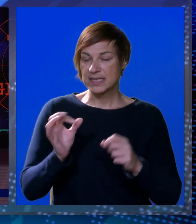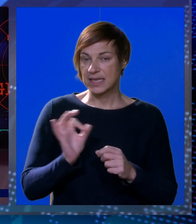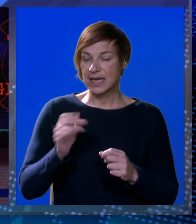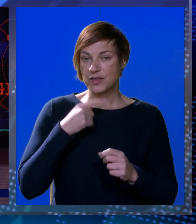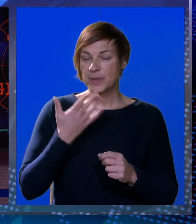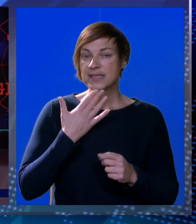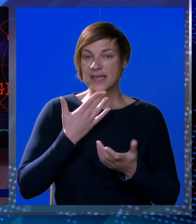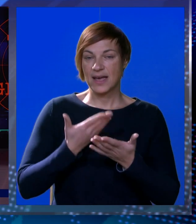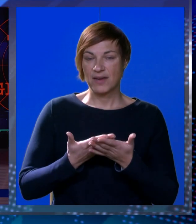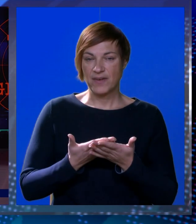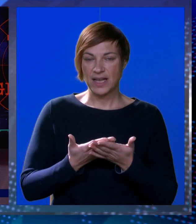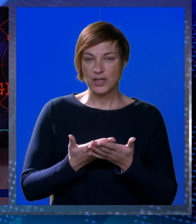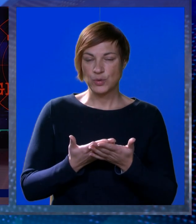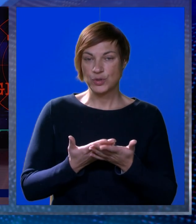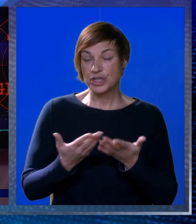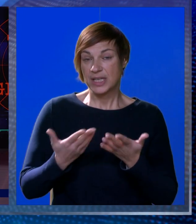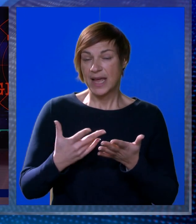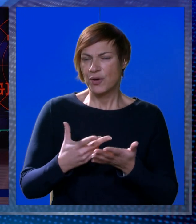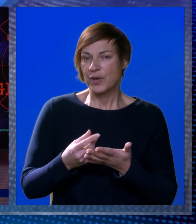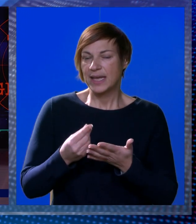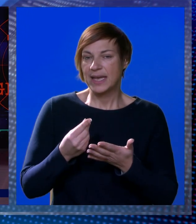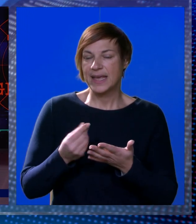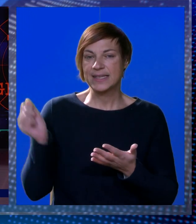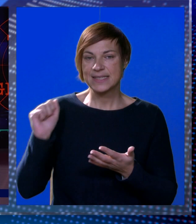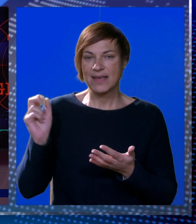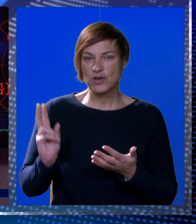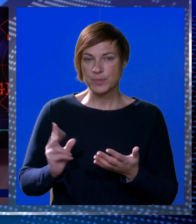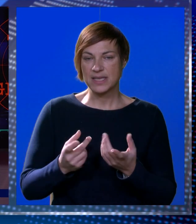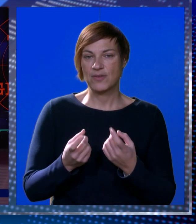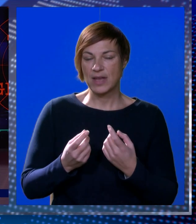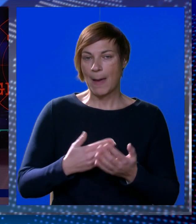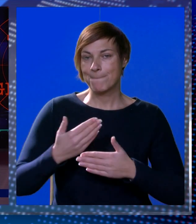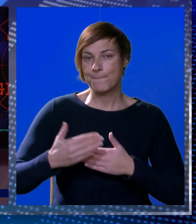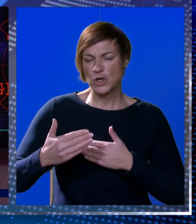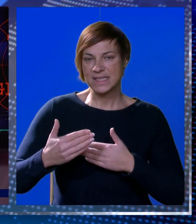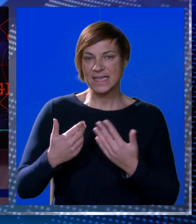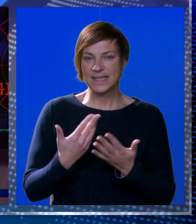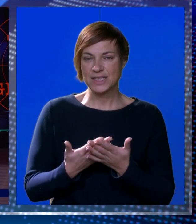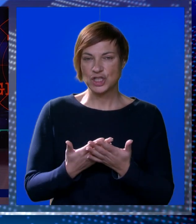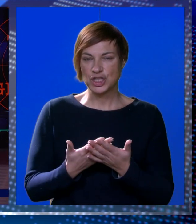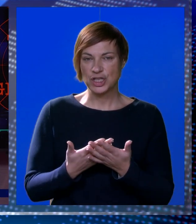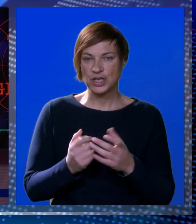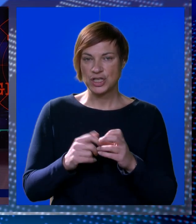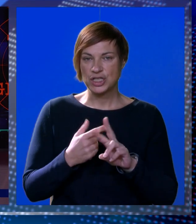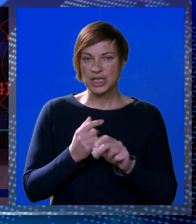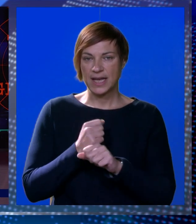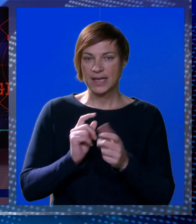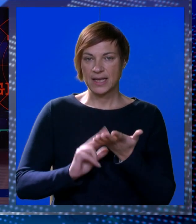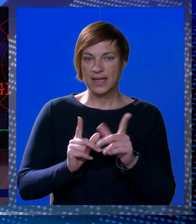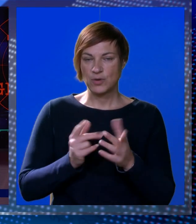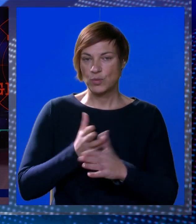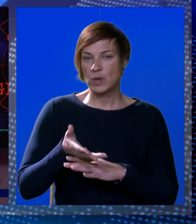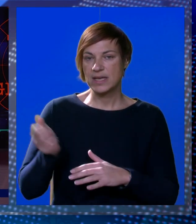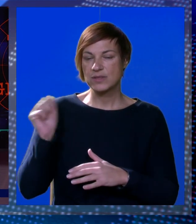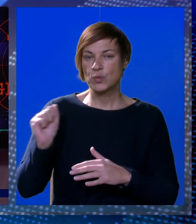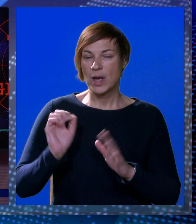dobra. Kažem, zahvaljujući toj nekoj injekciji Evropske unije, a opet posljedično i Šengenu,